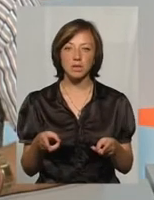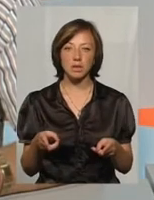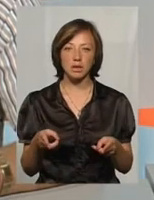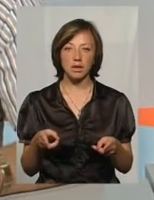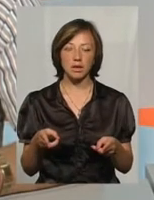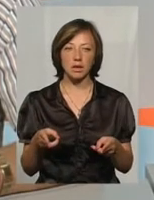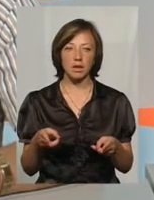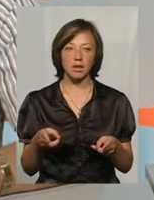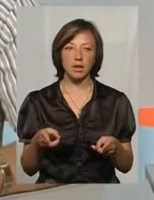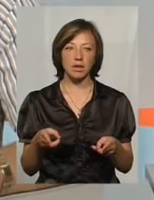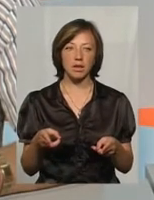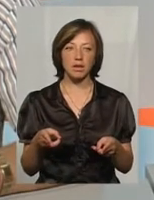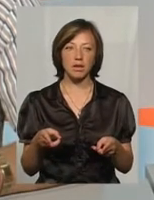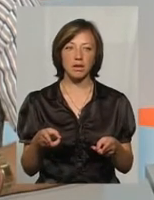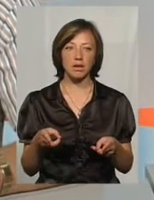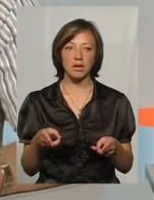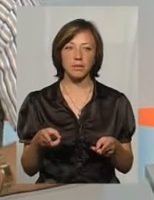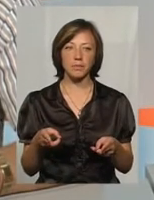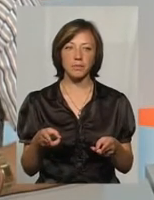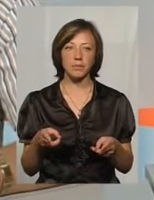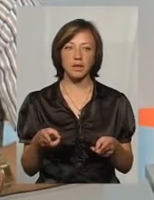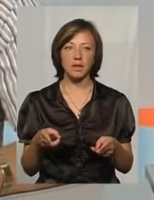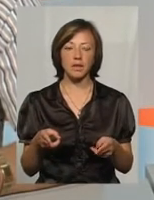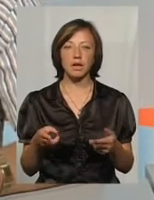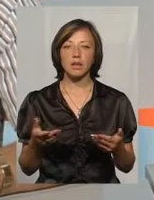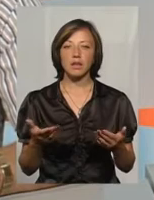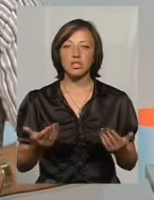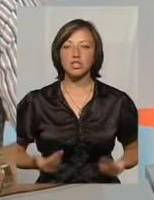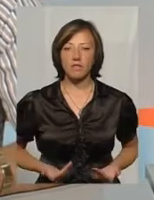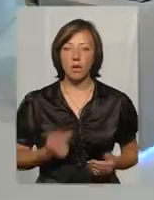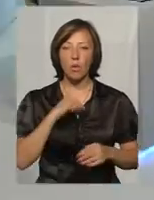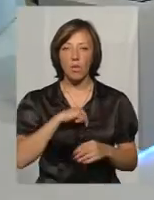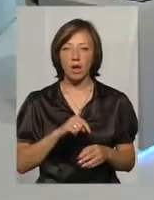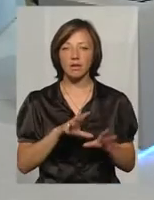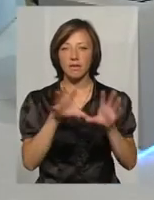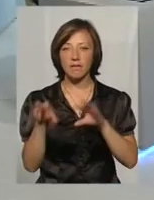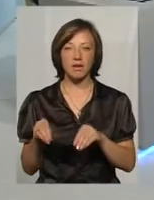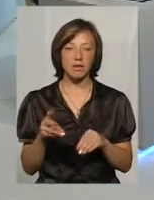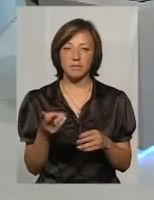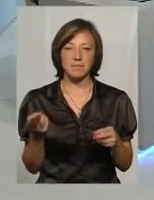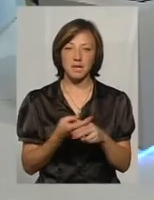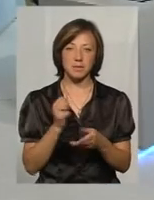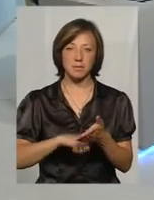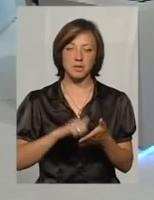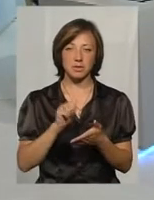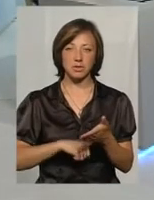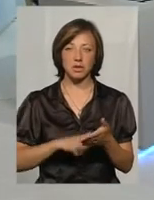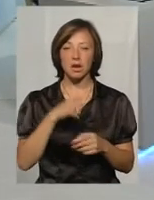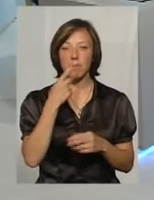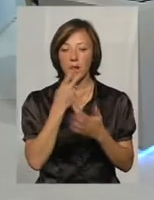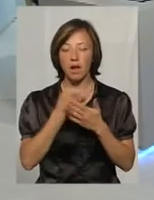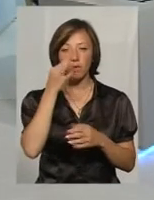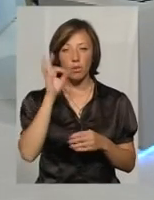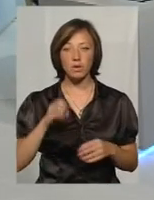живих трансплантированних органів, вони совершенно не обосновані, як показує